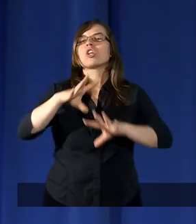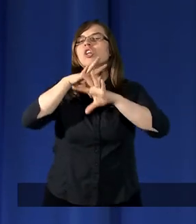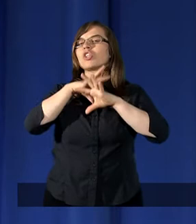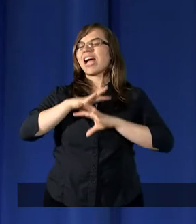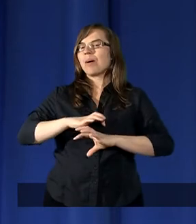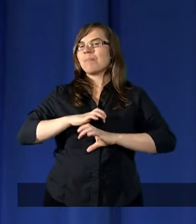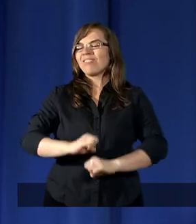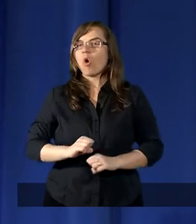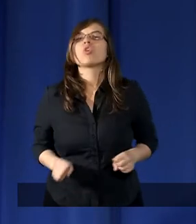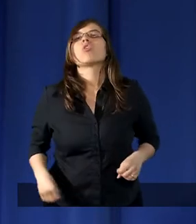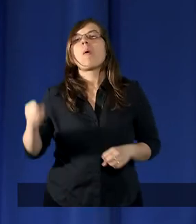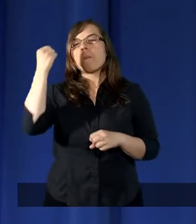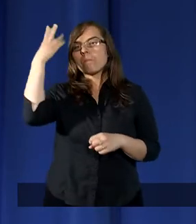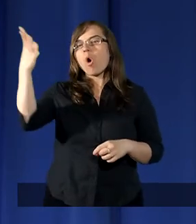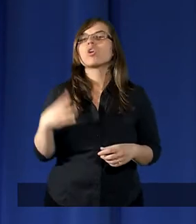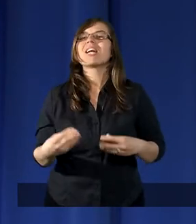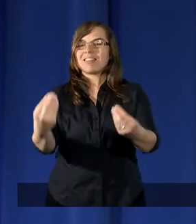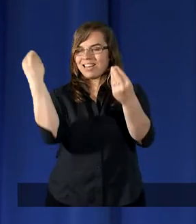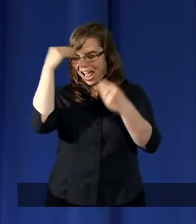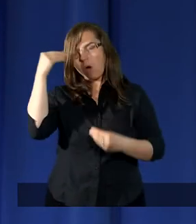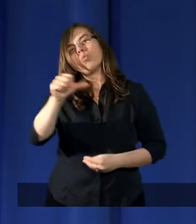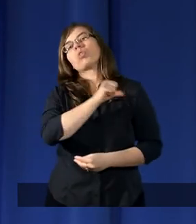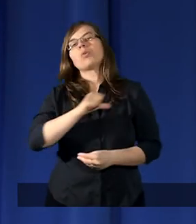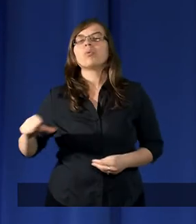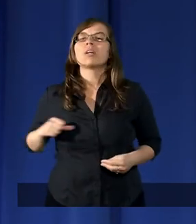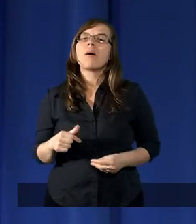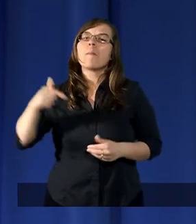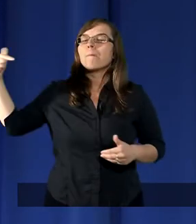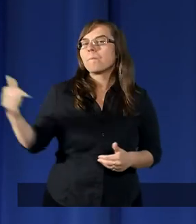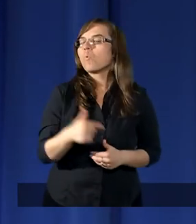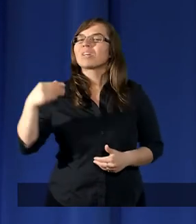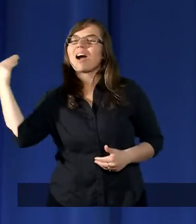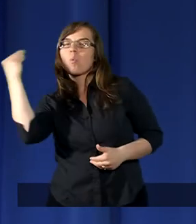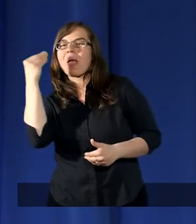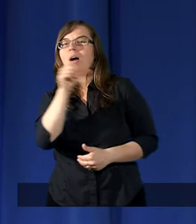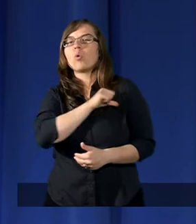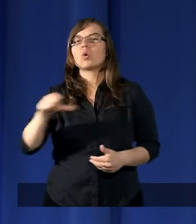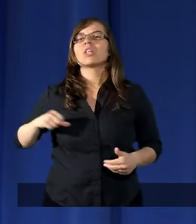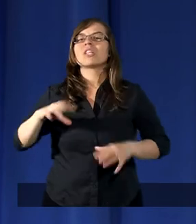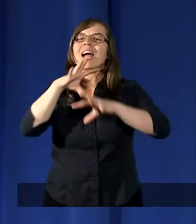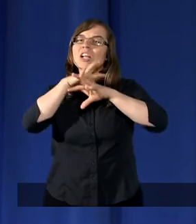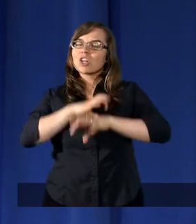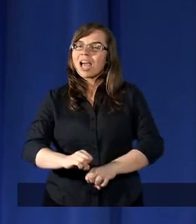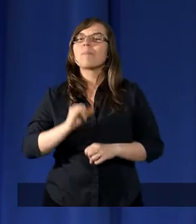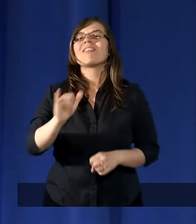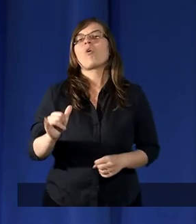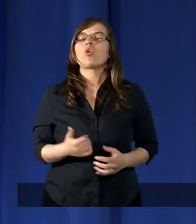cierpliwością. I Mojżesz nauczył się, musiał nauczyć się cierpliwości.